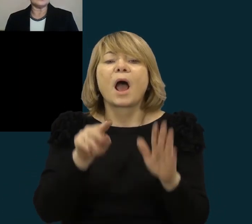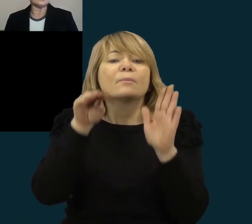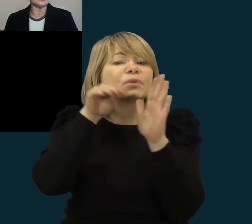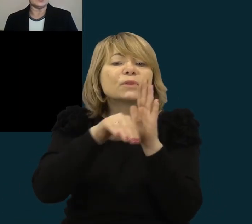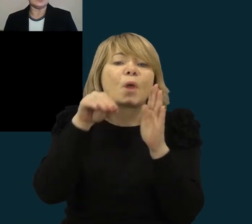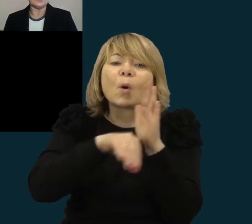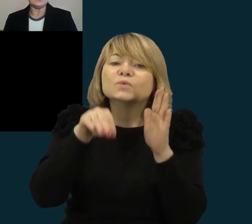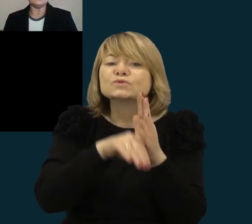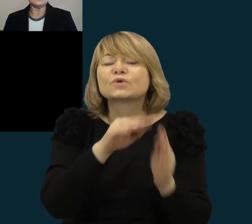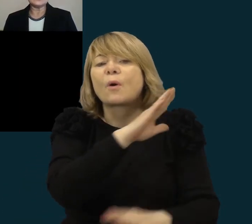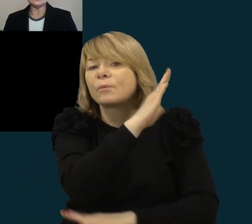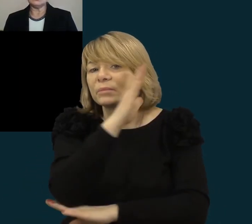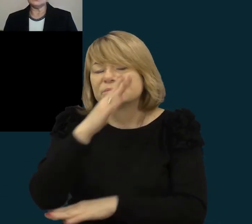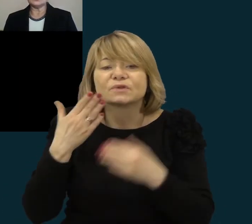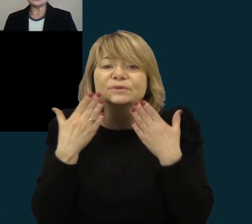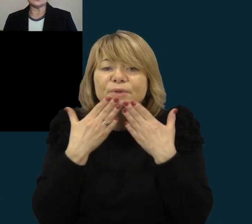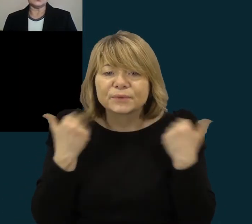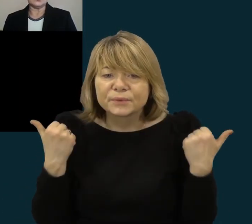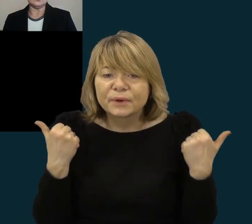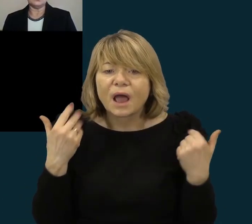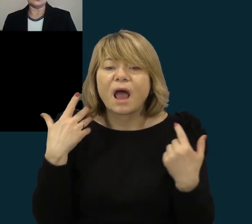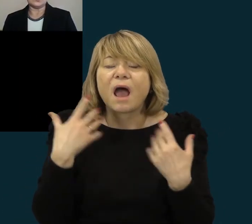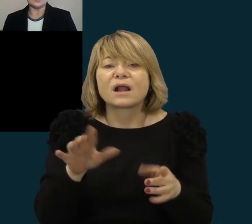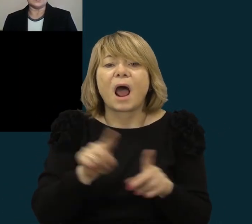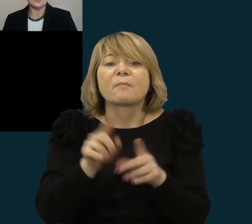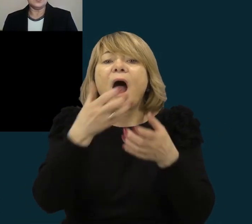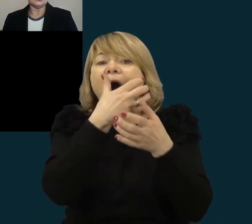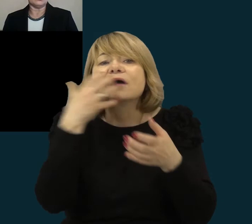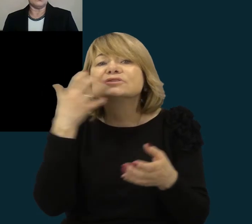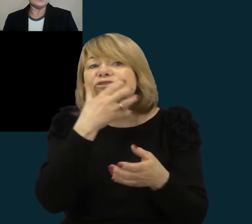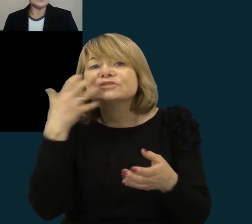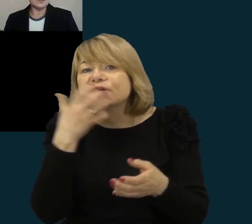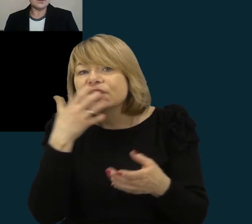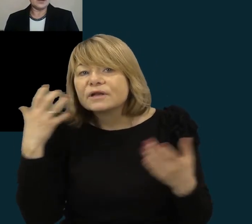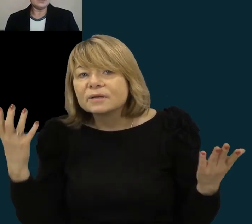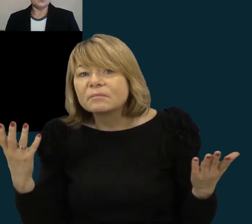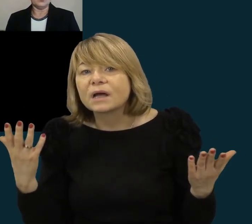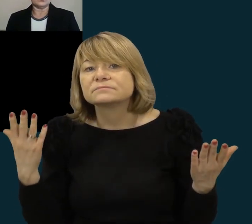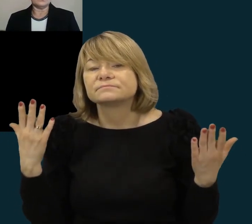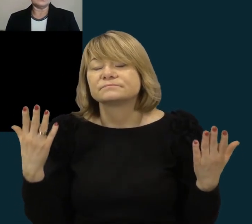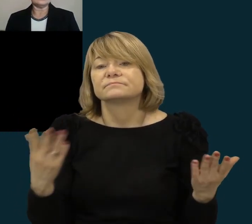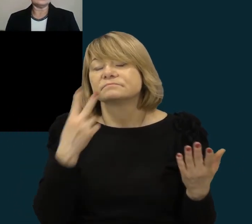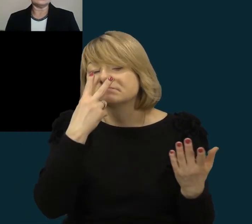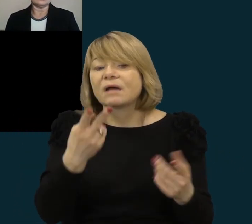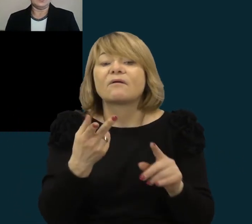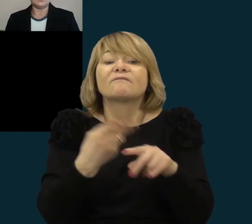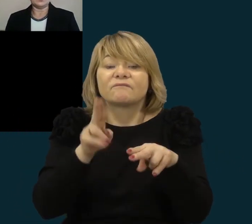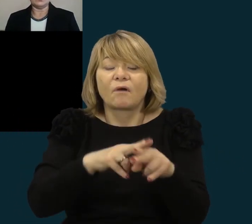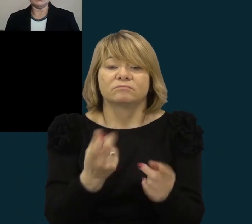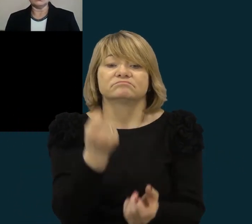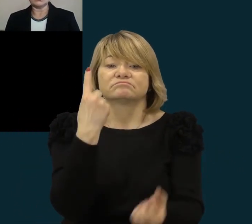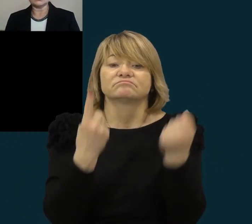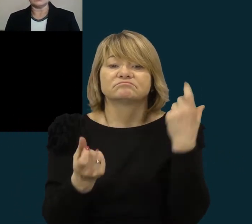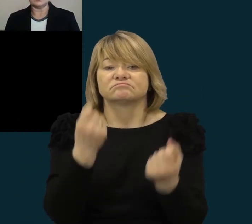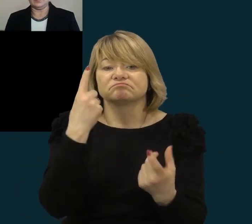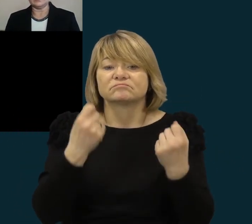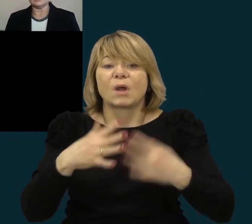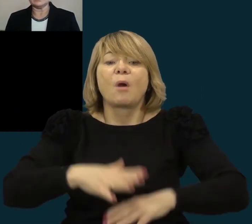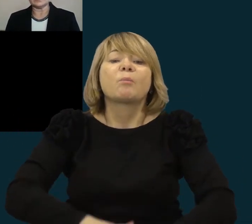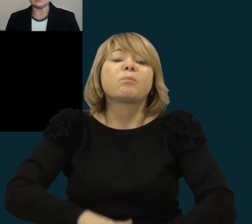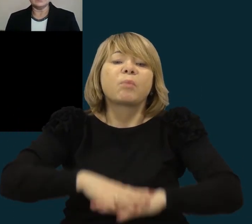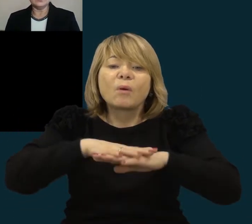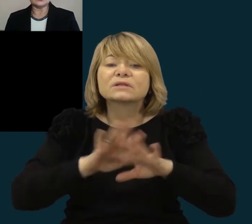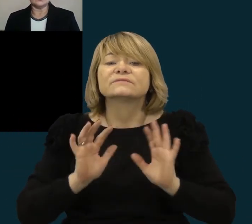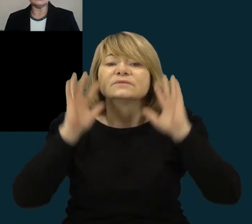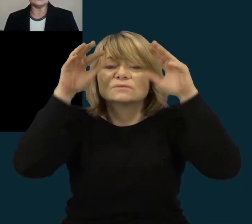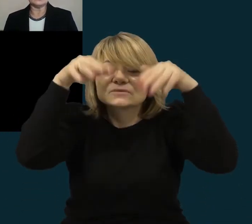turtai ir ištekliai. Vyksta globalaus atšylimo procesui. To pasiekmė, potviniai, tsunami, audro, suragami,